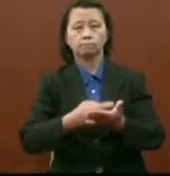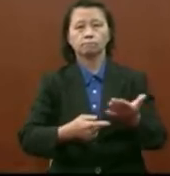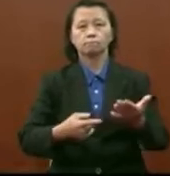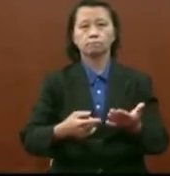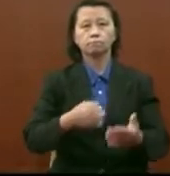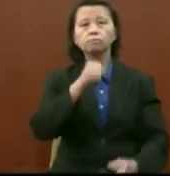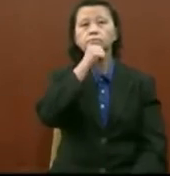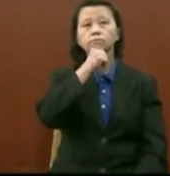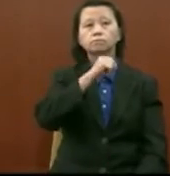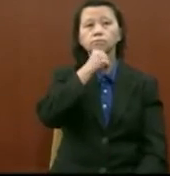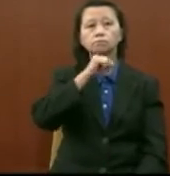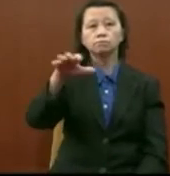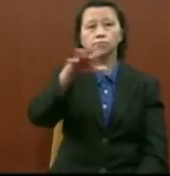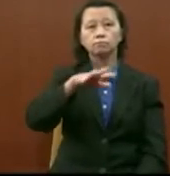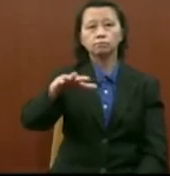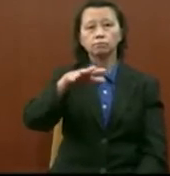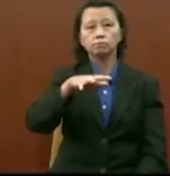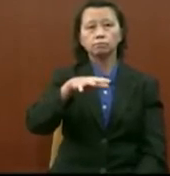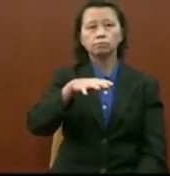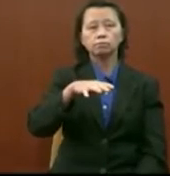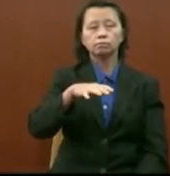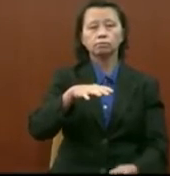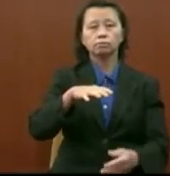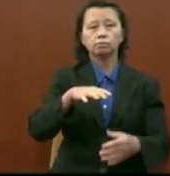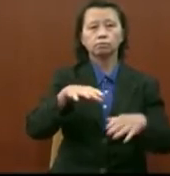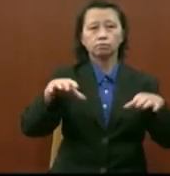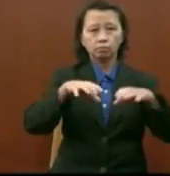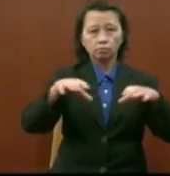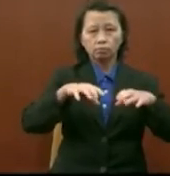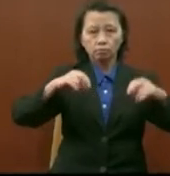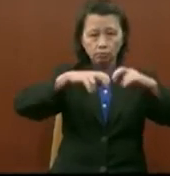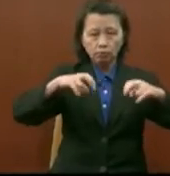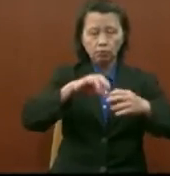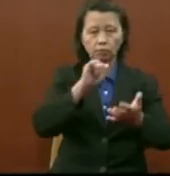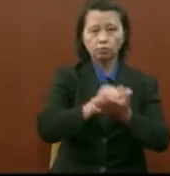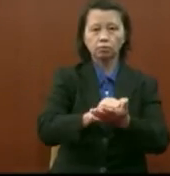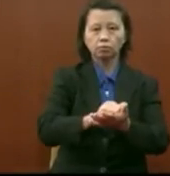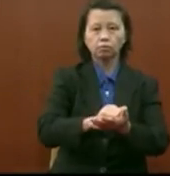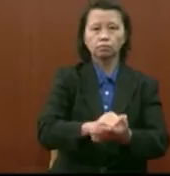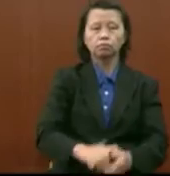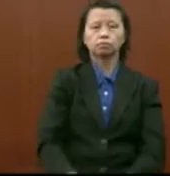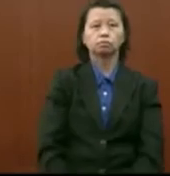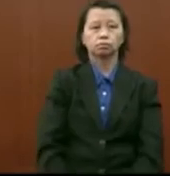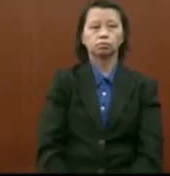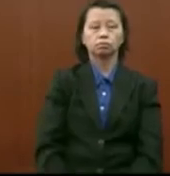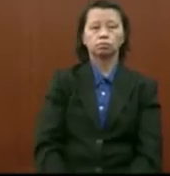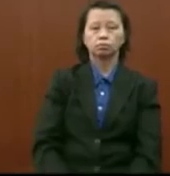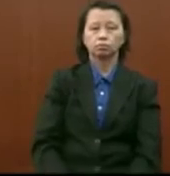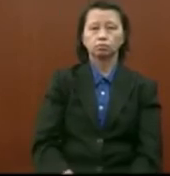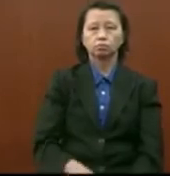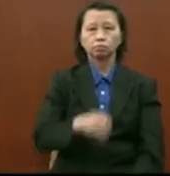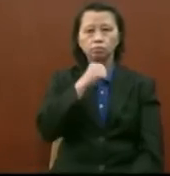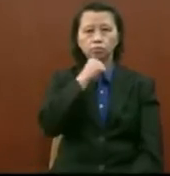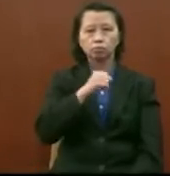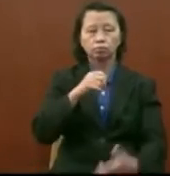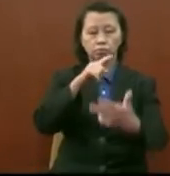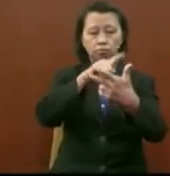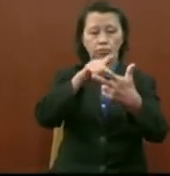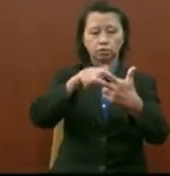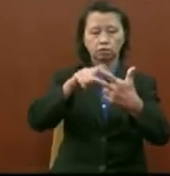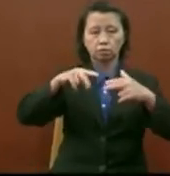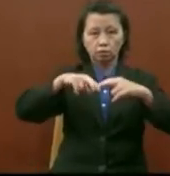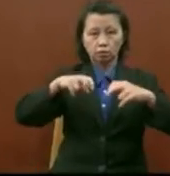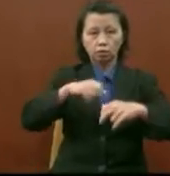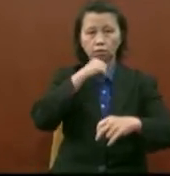umur yang menjalani kajian dan tinjauan ini range umur dalam ketiga-tiga kajian adalah